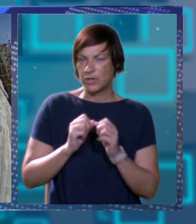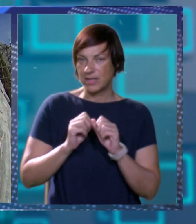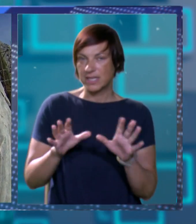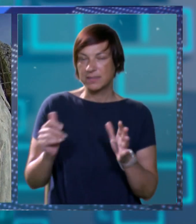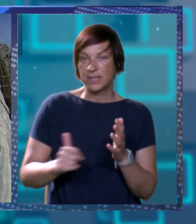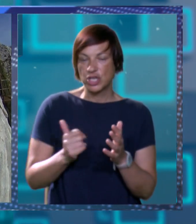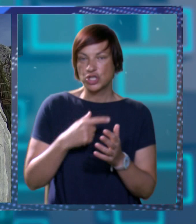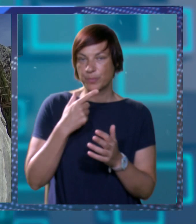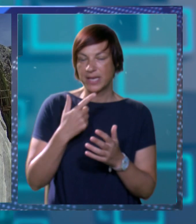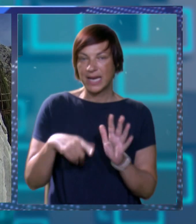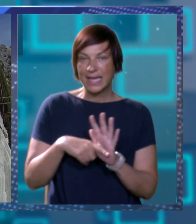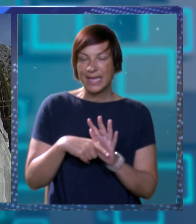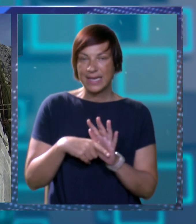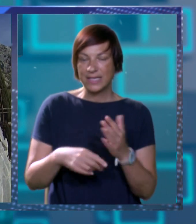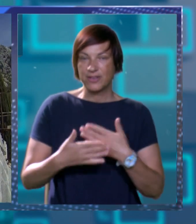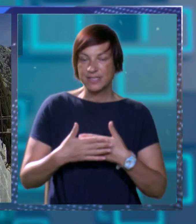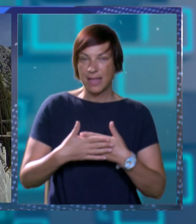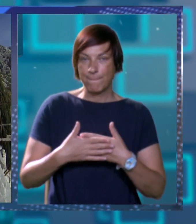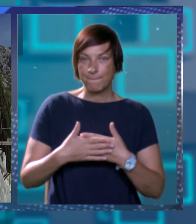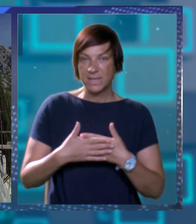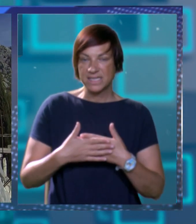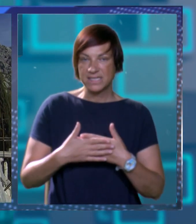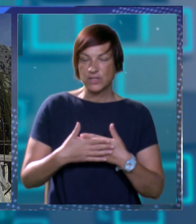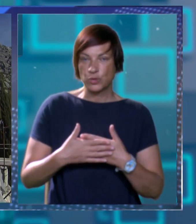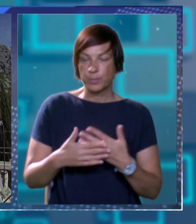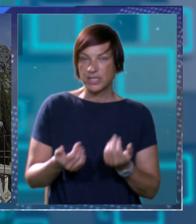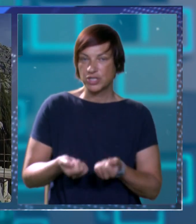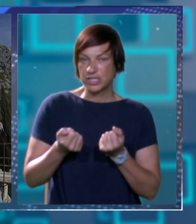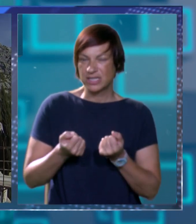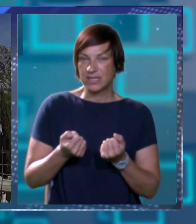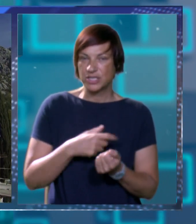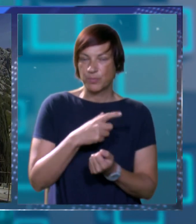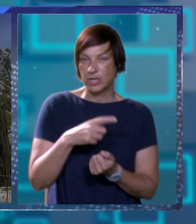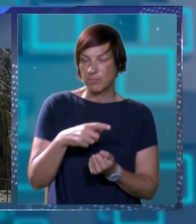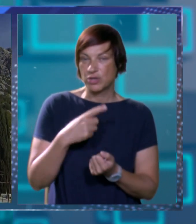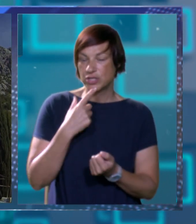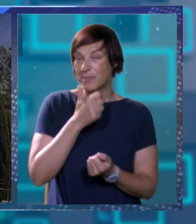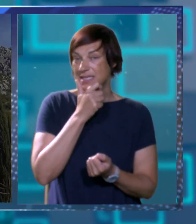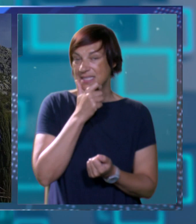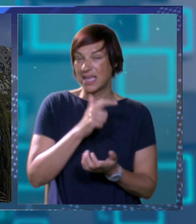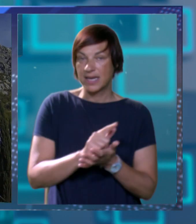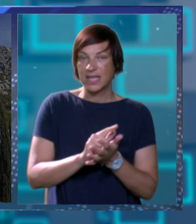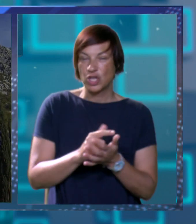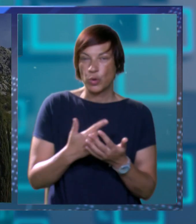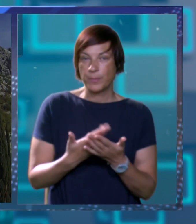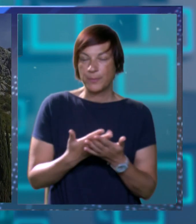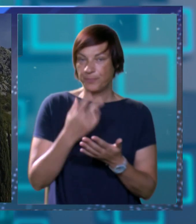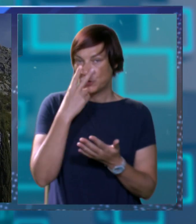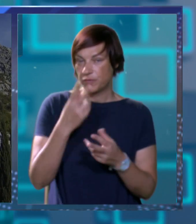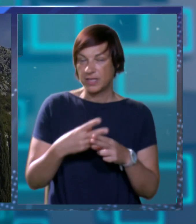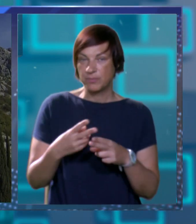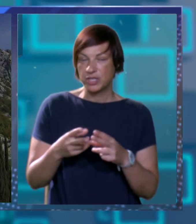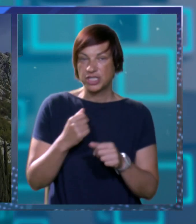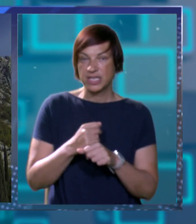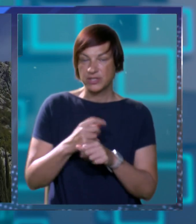eksplodira još bih rekli nedostaje pristupačnost teže pokretnim osobama osobima starije dobi i tu vidimo